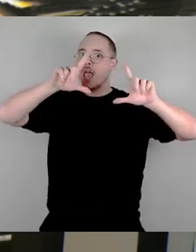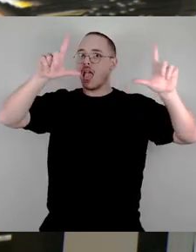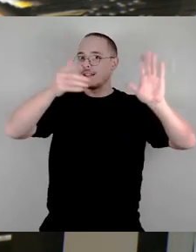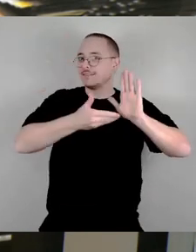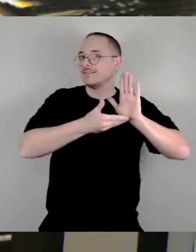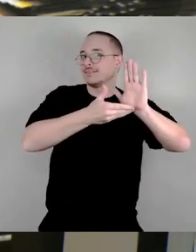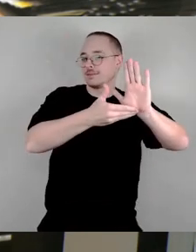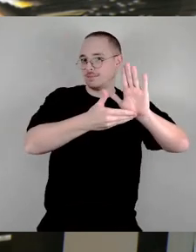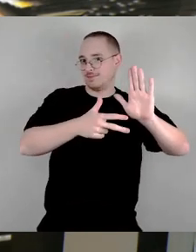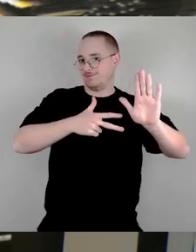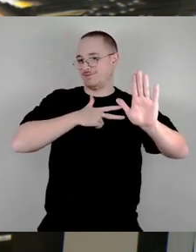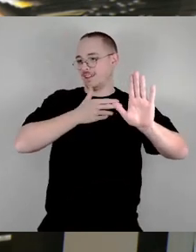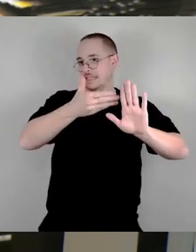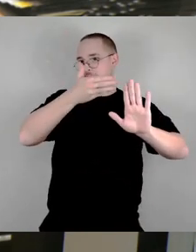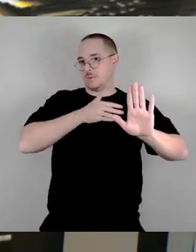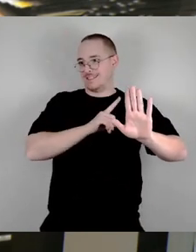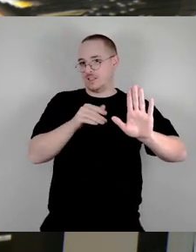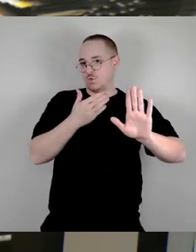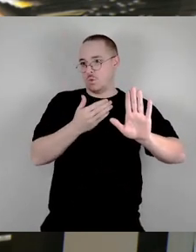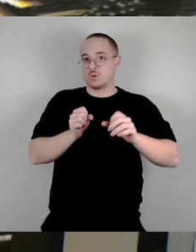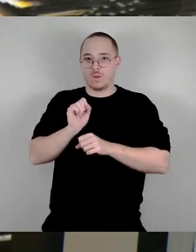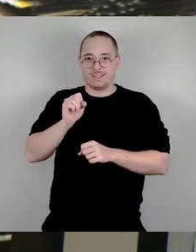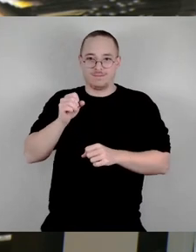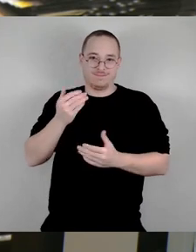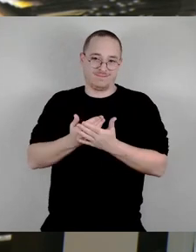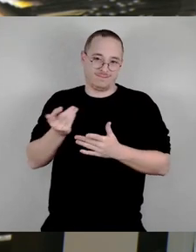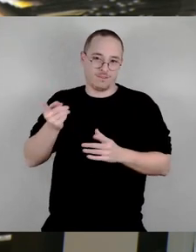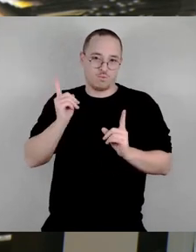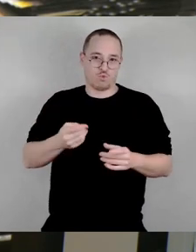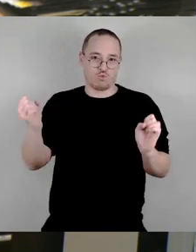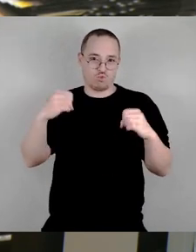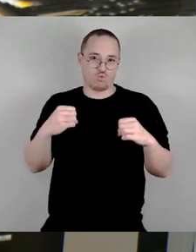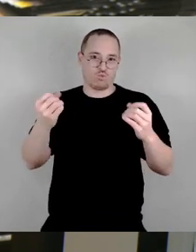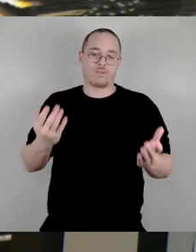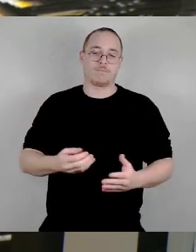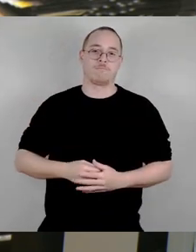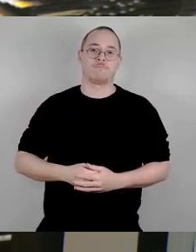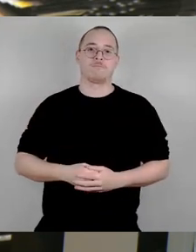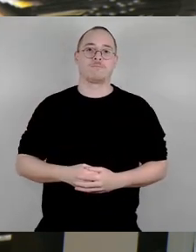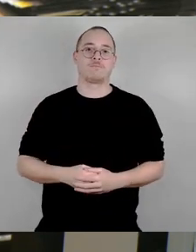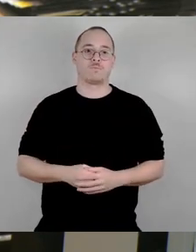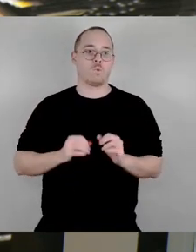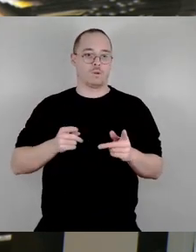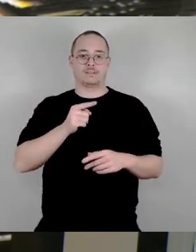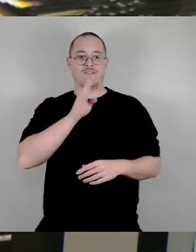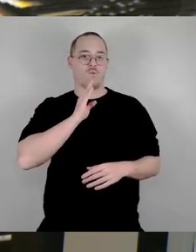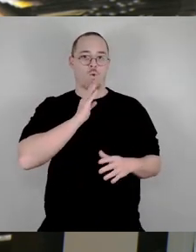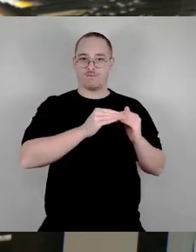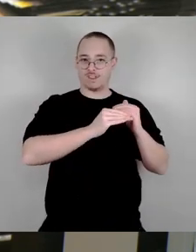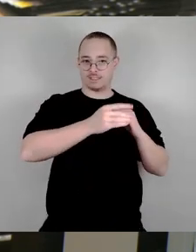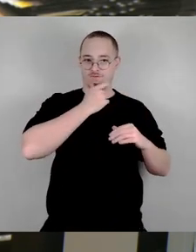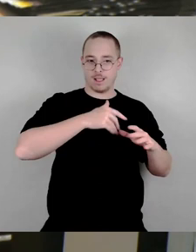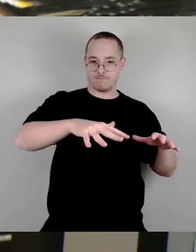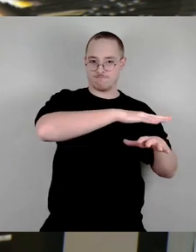Es ist schon gesagt worden, auf der einen Seite hochverdichtete Wohnquartiere, auf der anderen Seite ein riesengroßer Park und gewisse